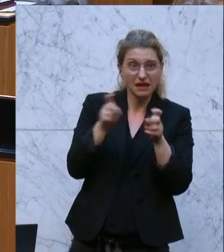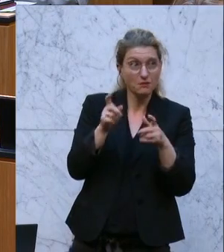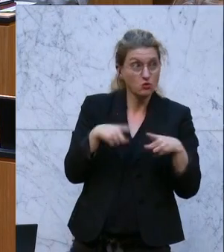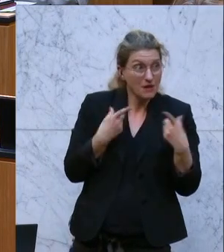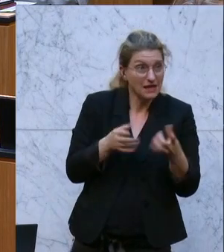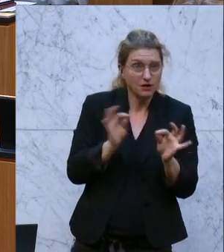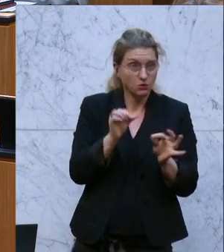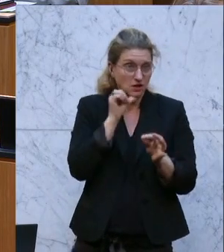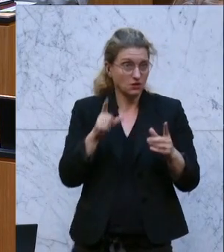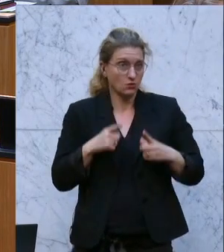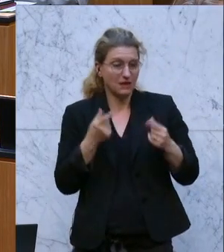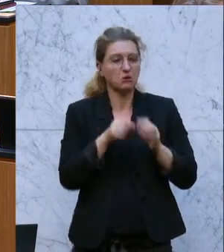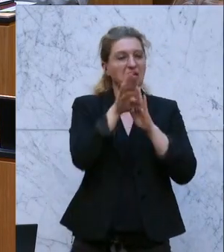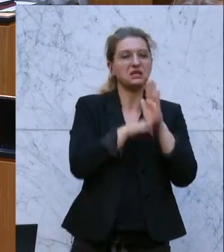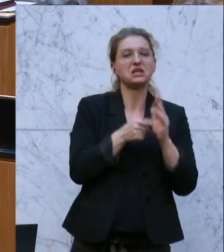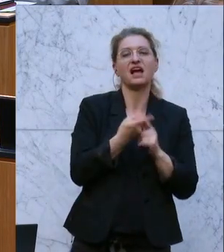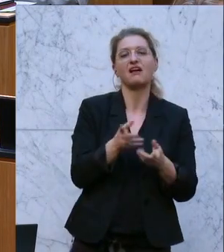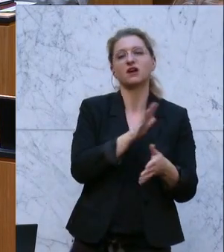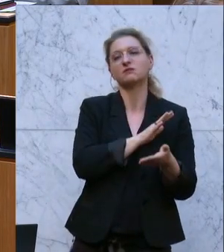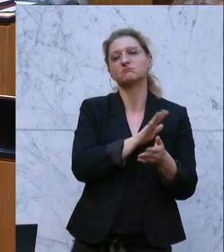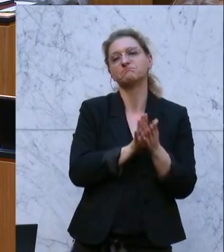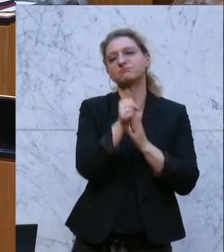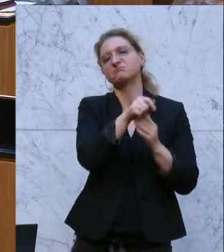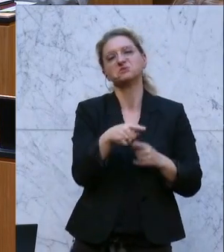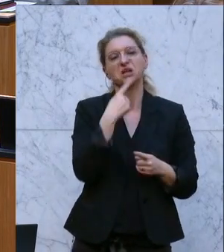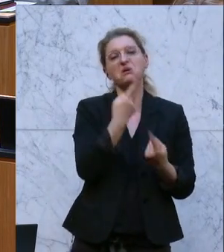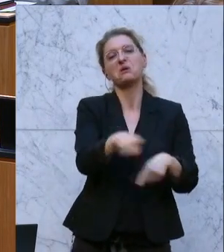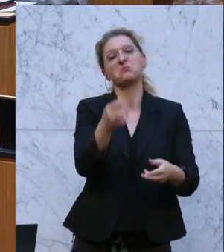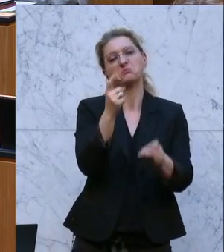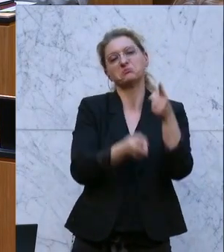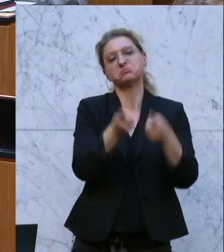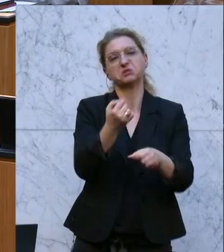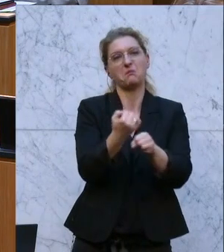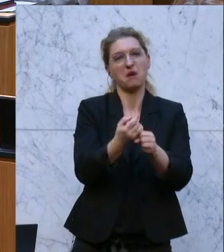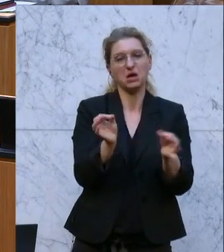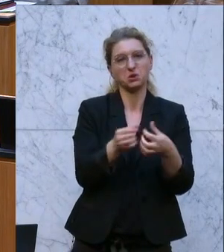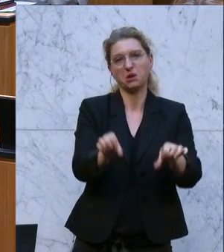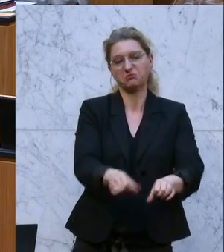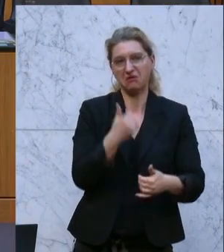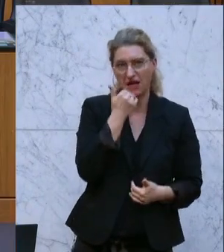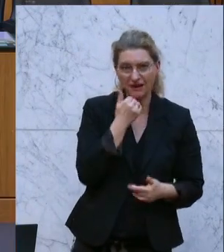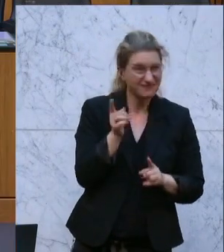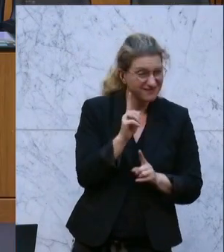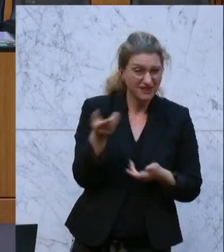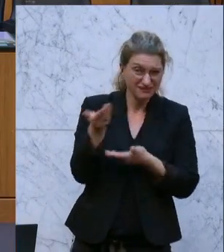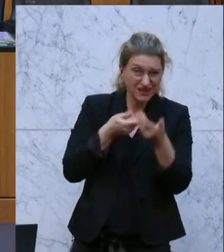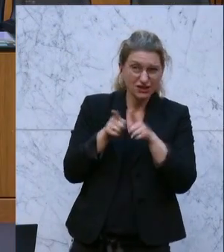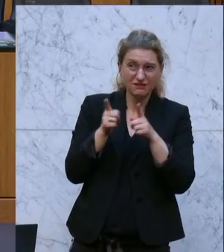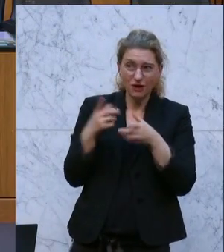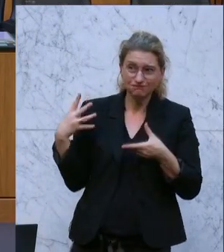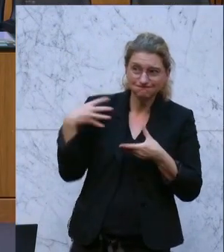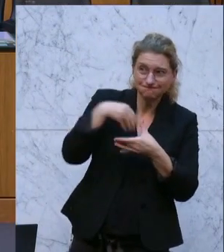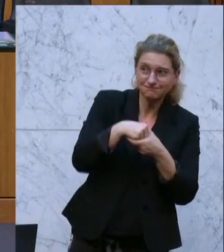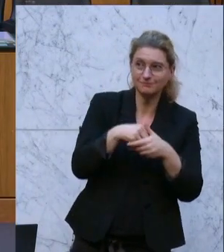kann der Gesetzgeber nicht drüberfallen und sagen, macht es und ihr geht unter. Also da muss die Wirtschaft mitgenommen werden und das ist natürlich